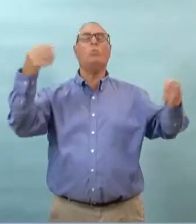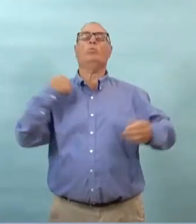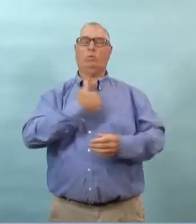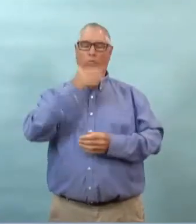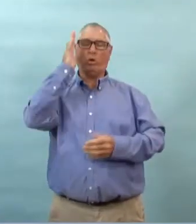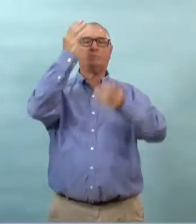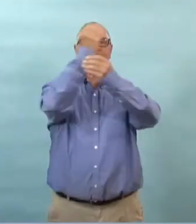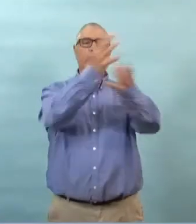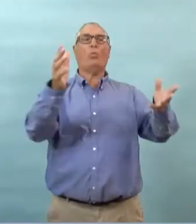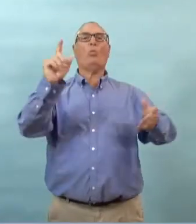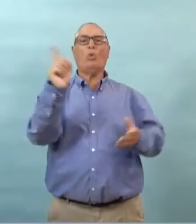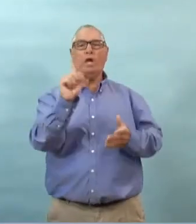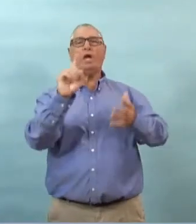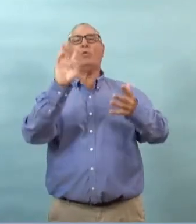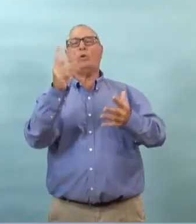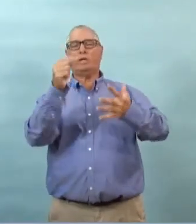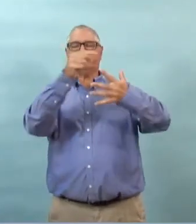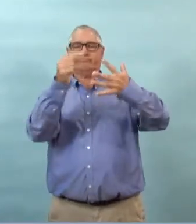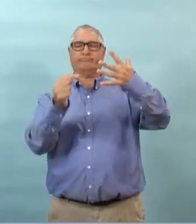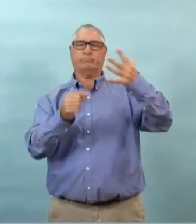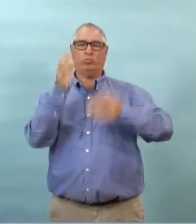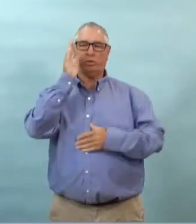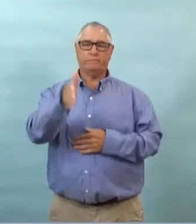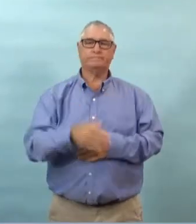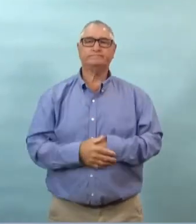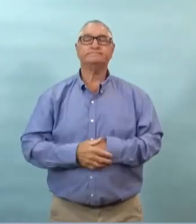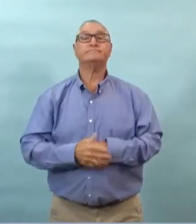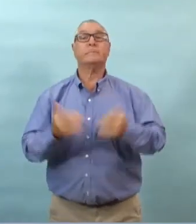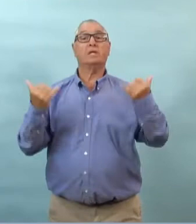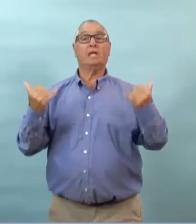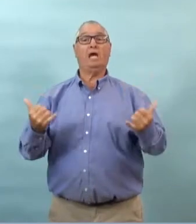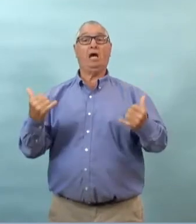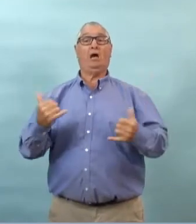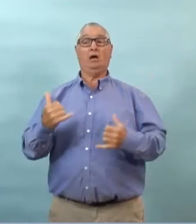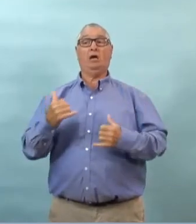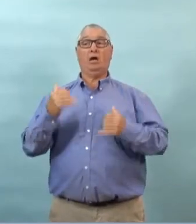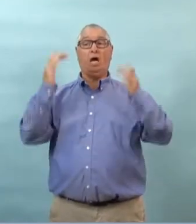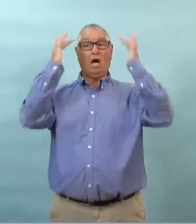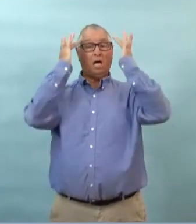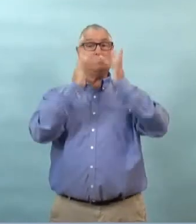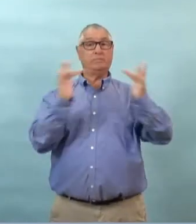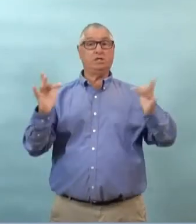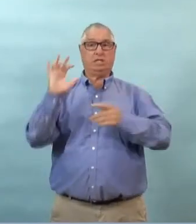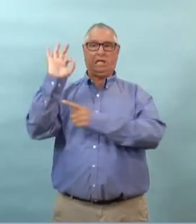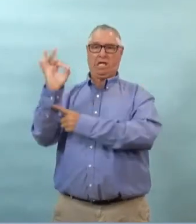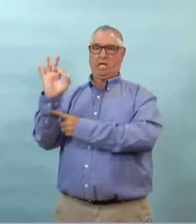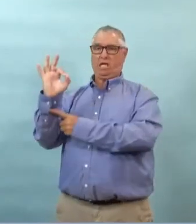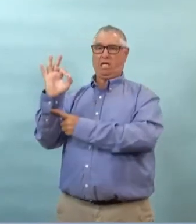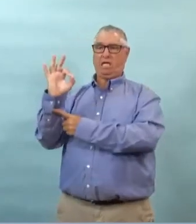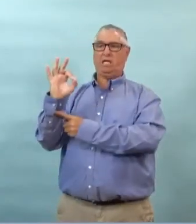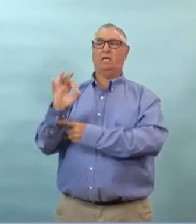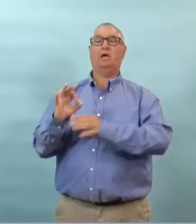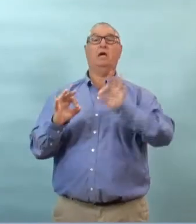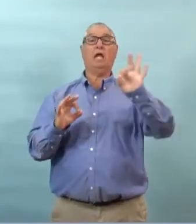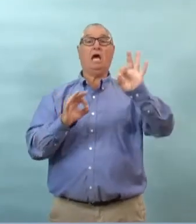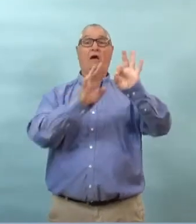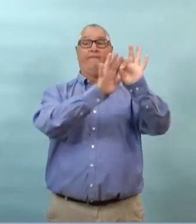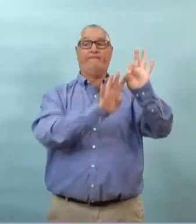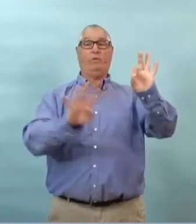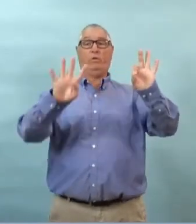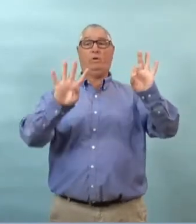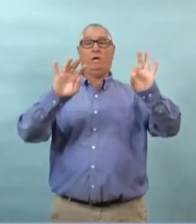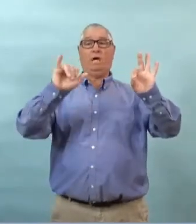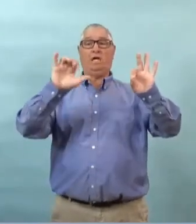le public est au courant s'il y a un risque public les données montrent également que neuf personnes sont à l'heure actuelle